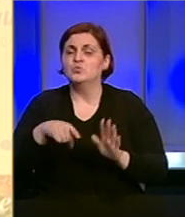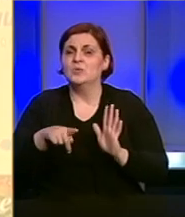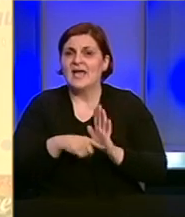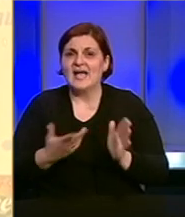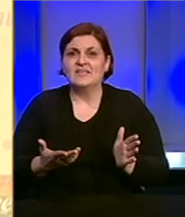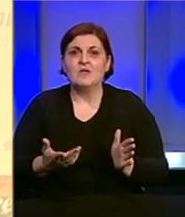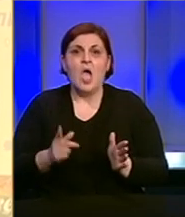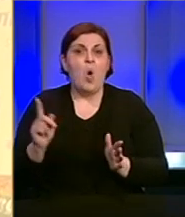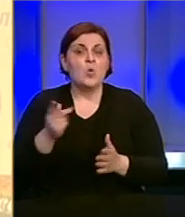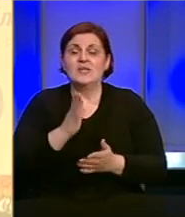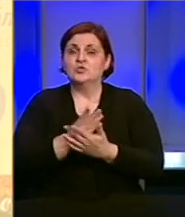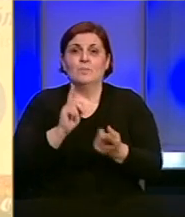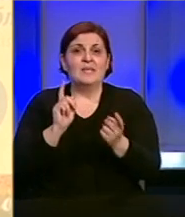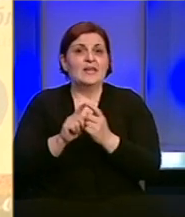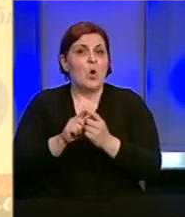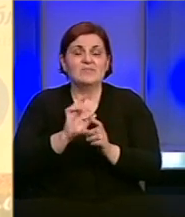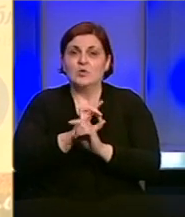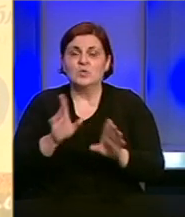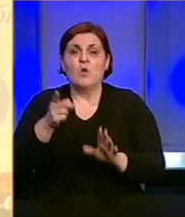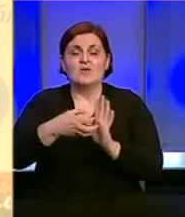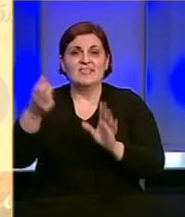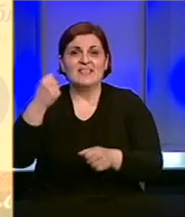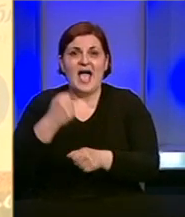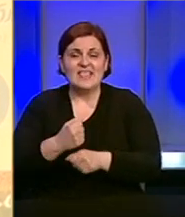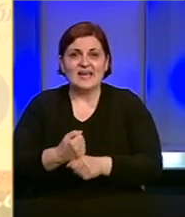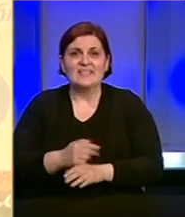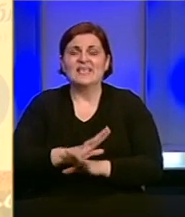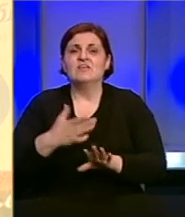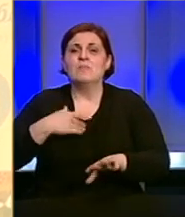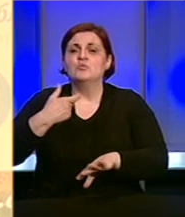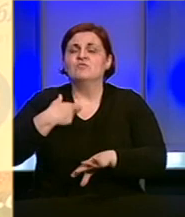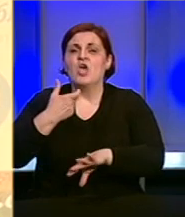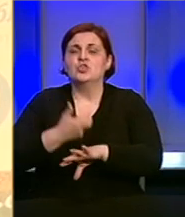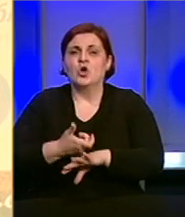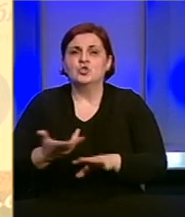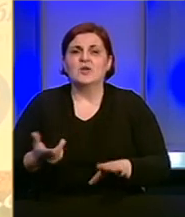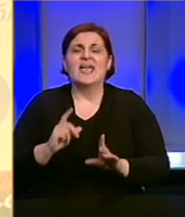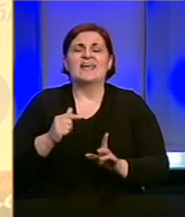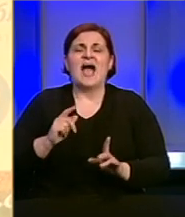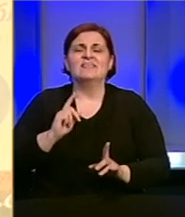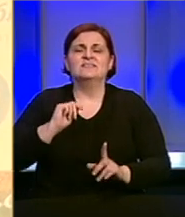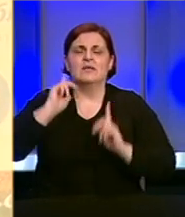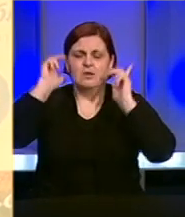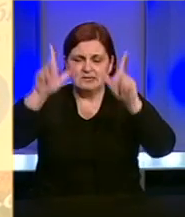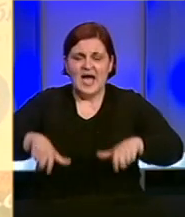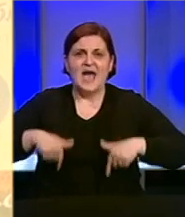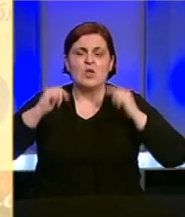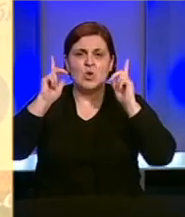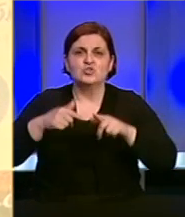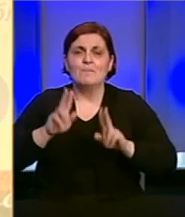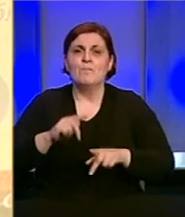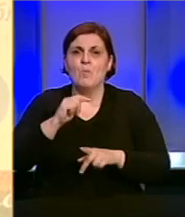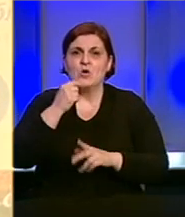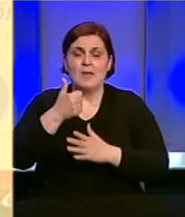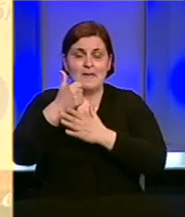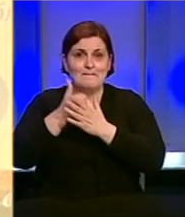koji nisu vidi u nikakvom kontaktu, oni dalje rade. Prema tome, sve klinike imaju svoje ljekare. Radi se danonoćno. I moram da vam kažem da